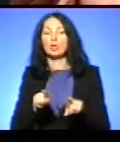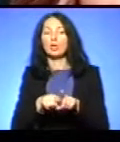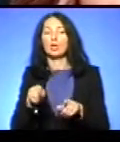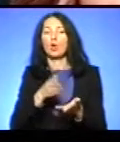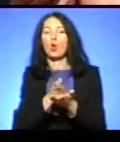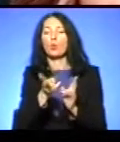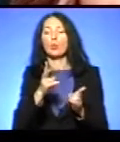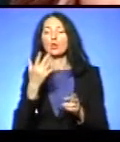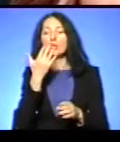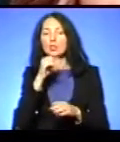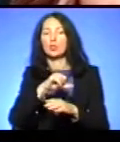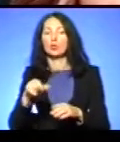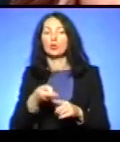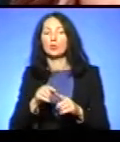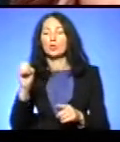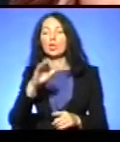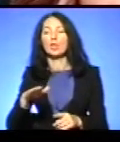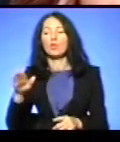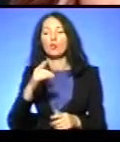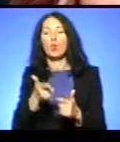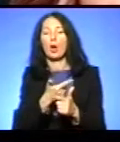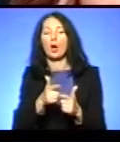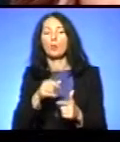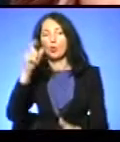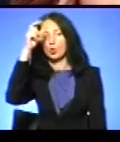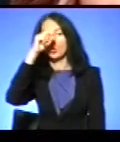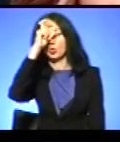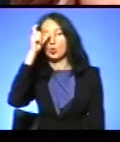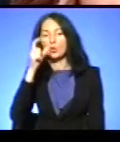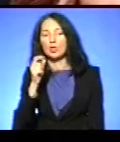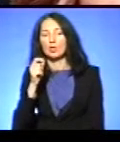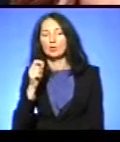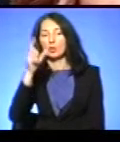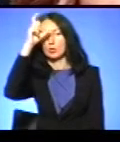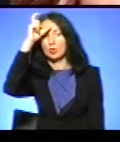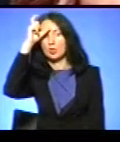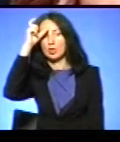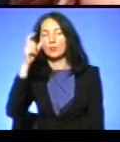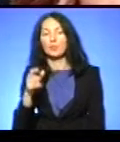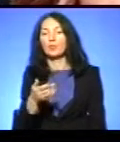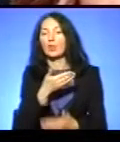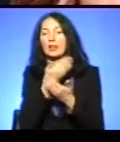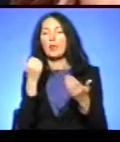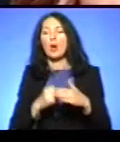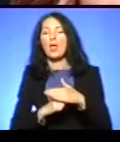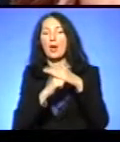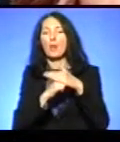В основному це Європа або Турція. Перш за все, немає бази донорів. Ми не можемо